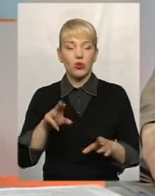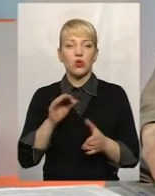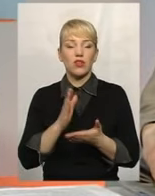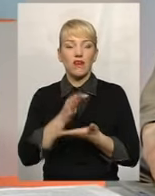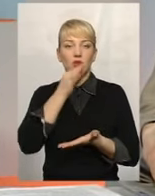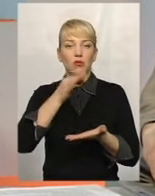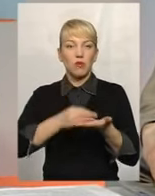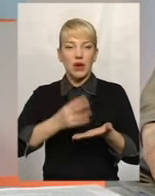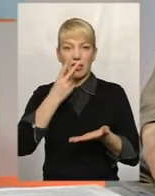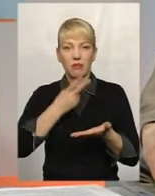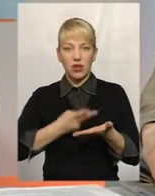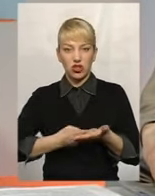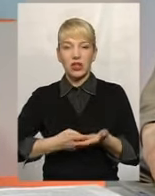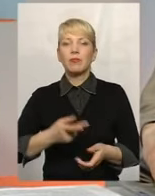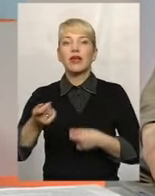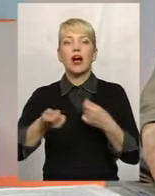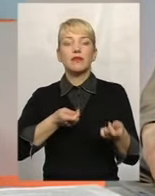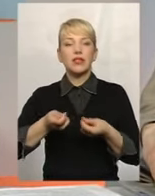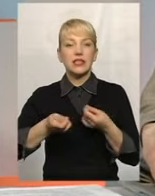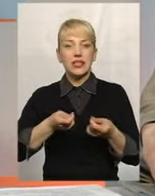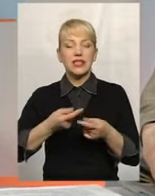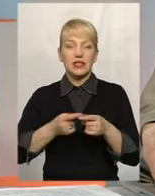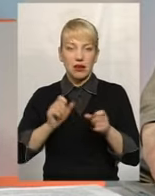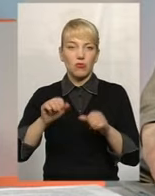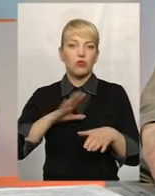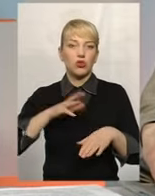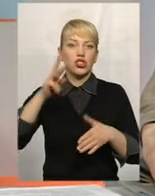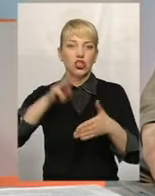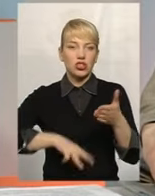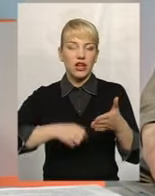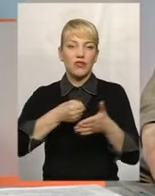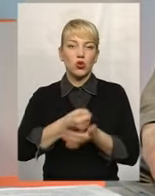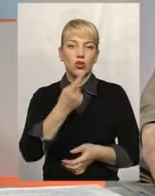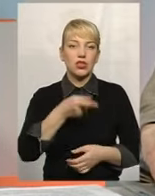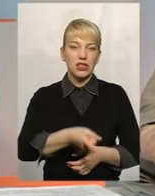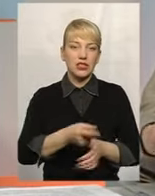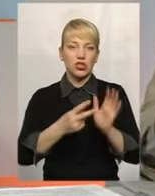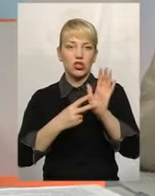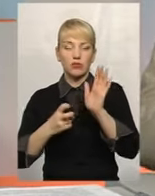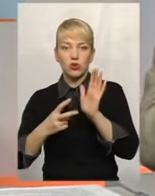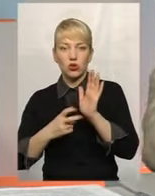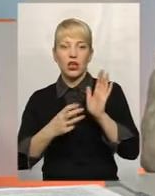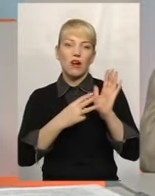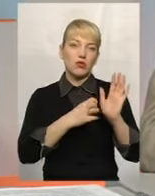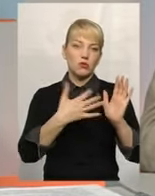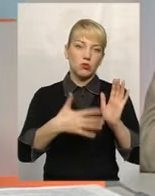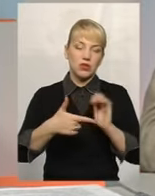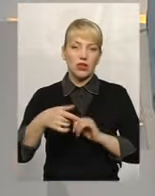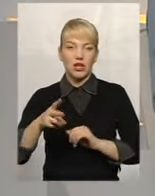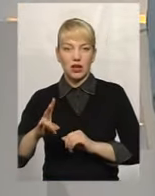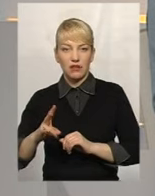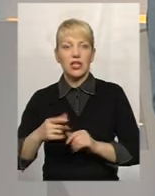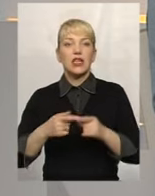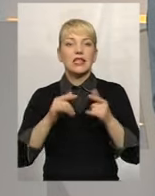передбачена адміністративно за це штрафні санкції до 1700 гривень, від 850 до 1700 гривень на даний час.